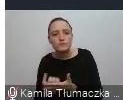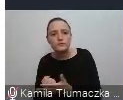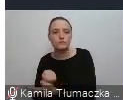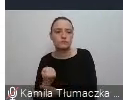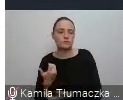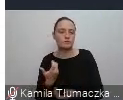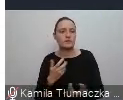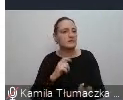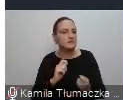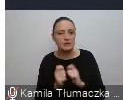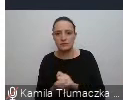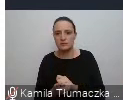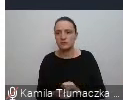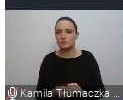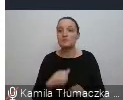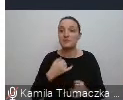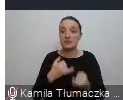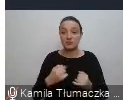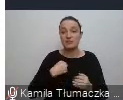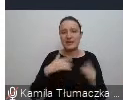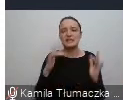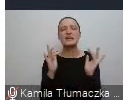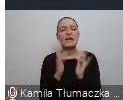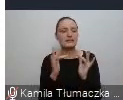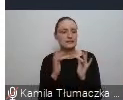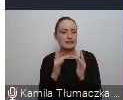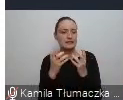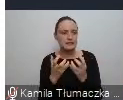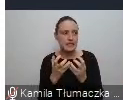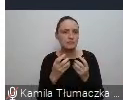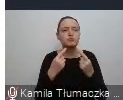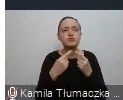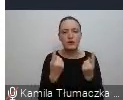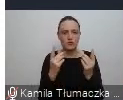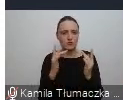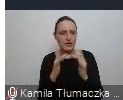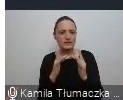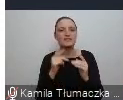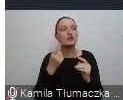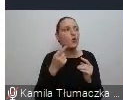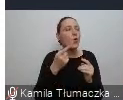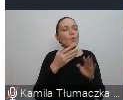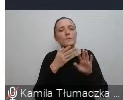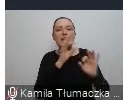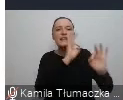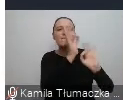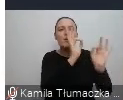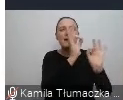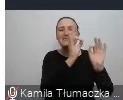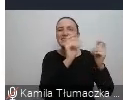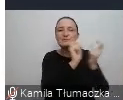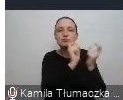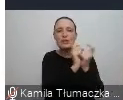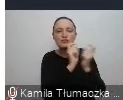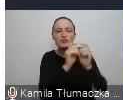Żeby być przekonanym, że mamy rację, często unikamy informacji, które są po prostu w skrócie sprzeczne z naszymi oczekiwaniami.